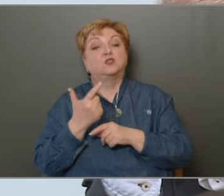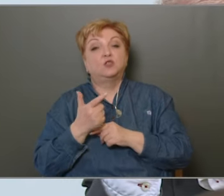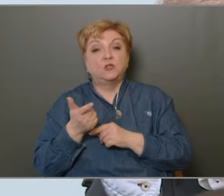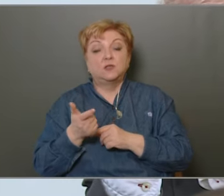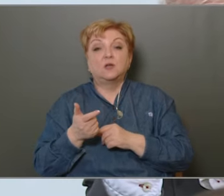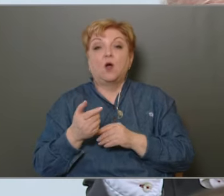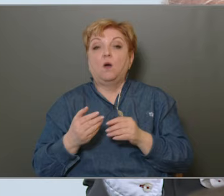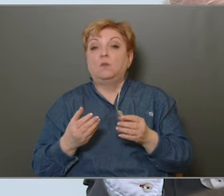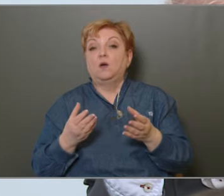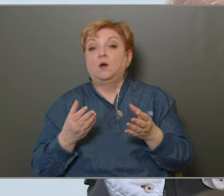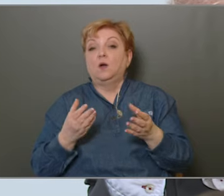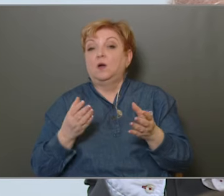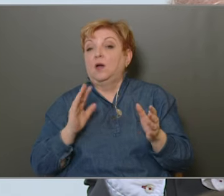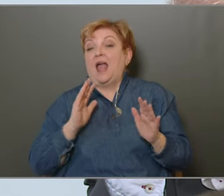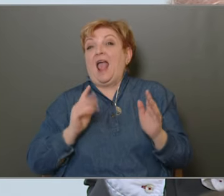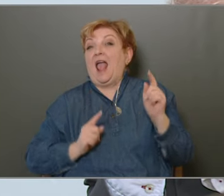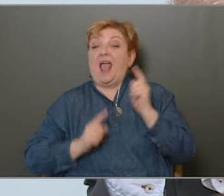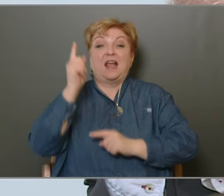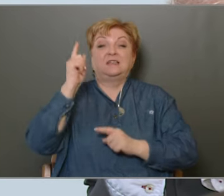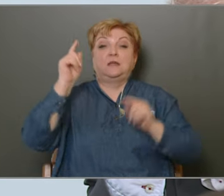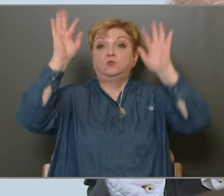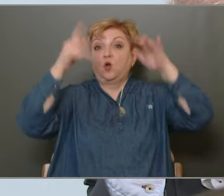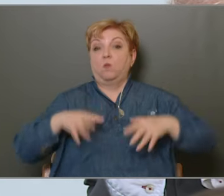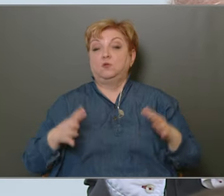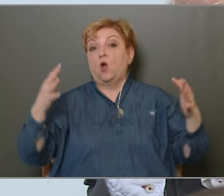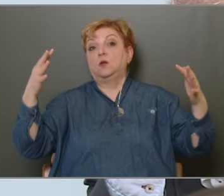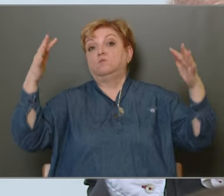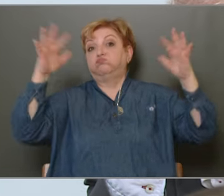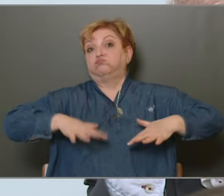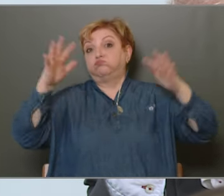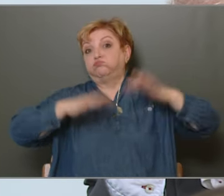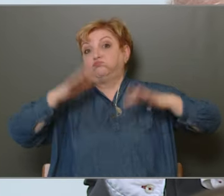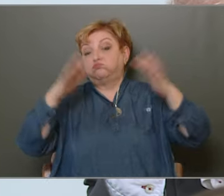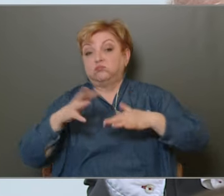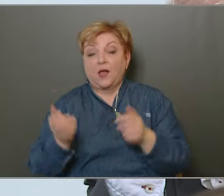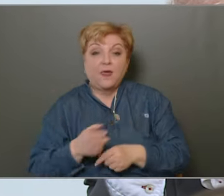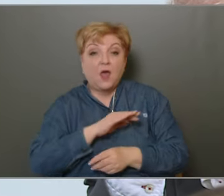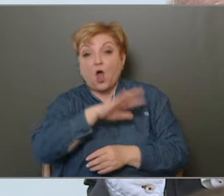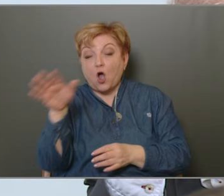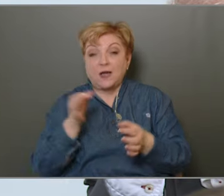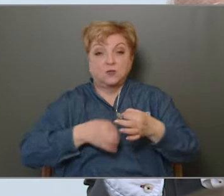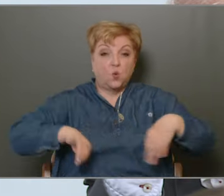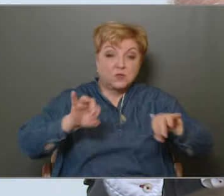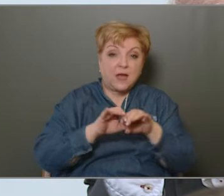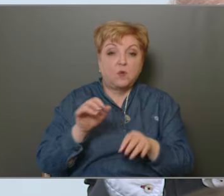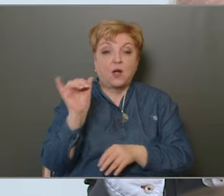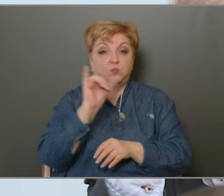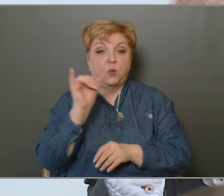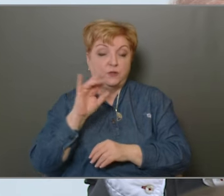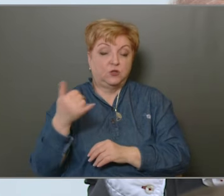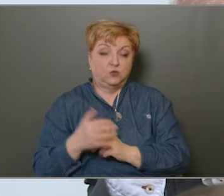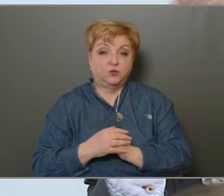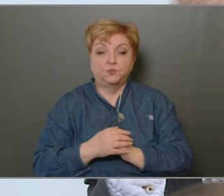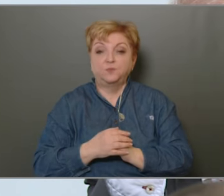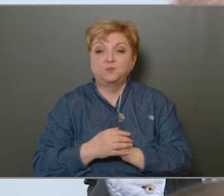fokú csapadék, ami időnként teljesen meglepetésszeren óriási adagokban lehulhat, akárhol, akár az országban, akár Budapesten is.